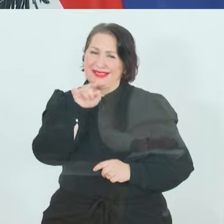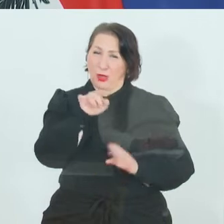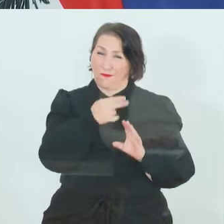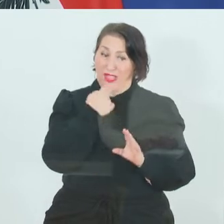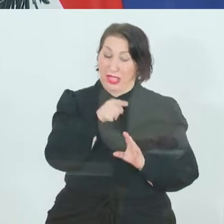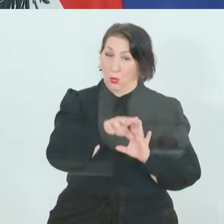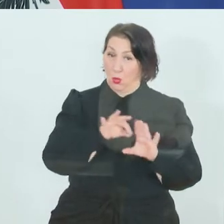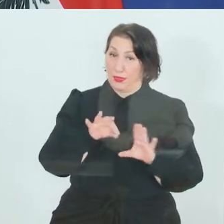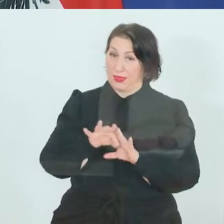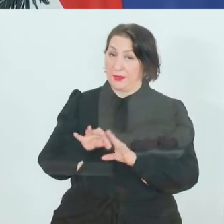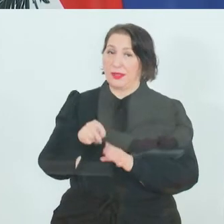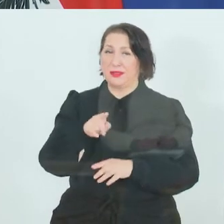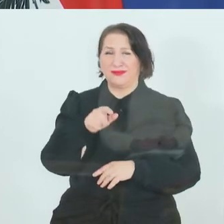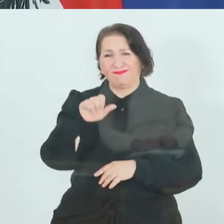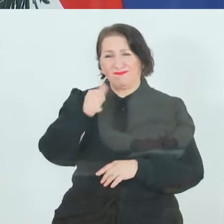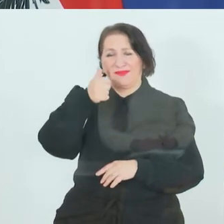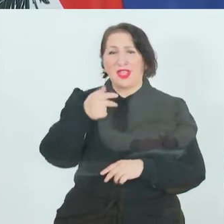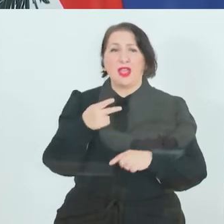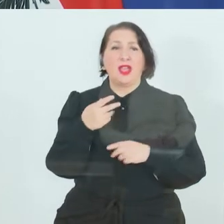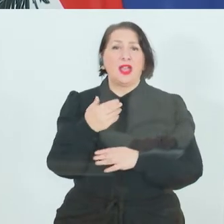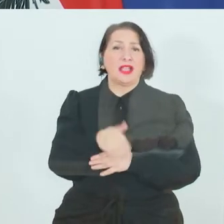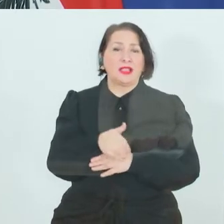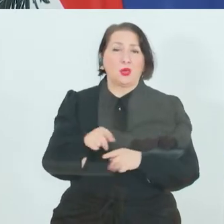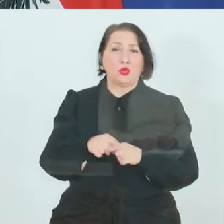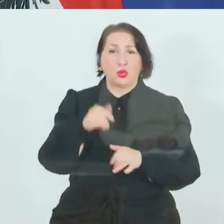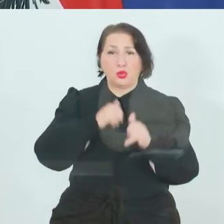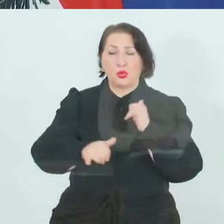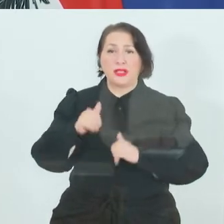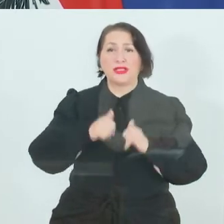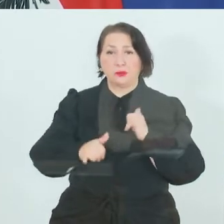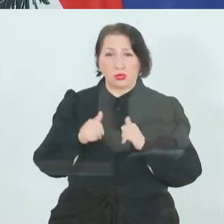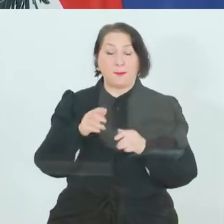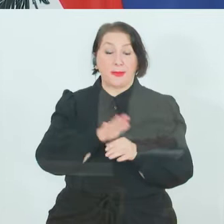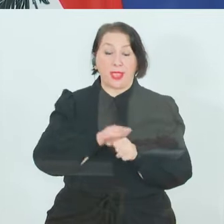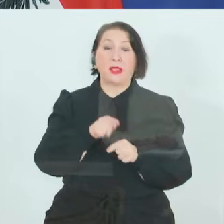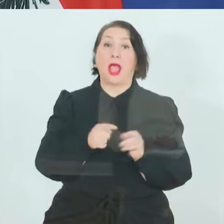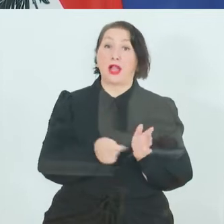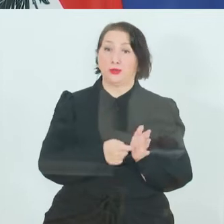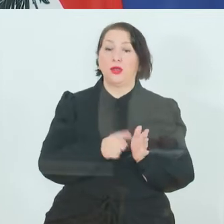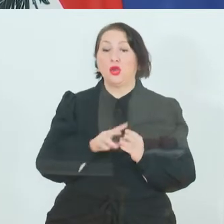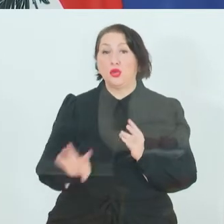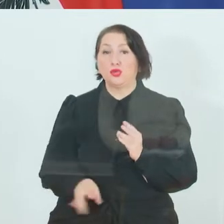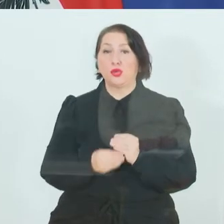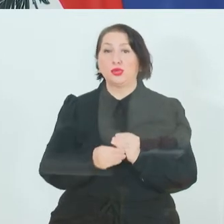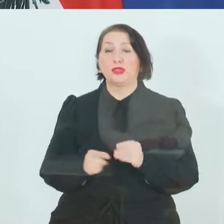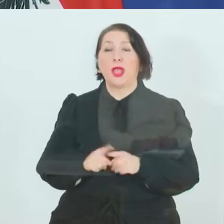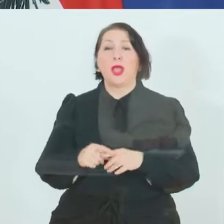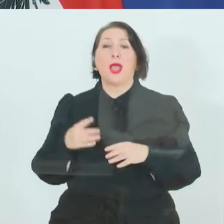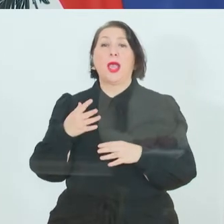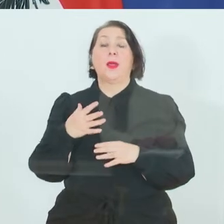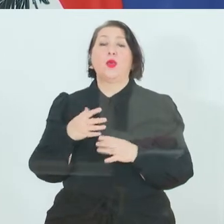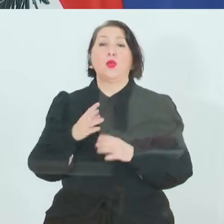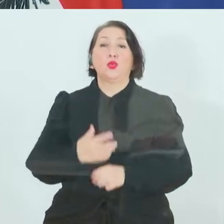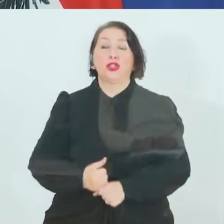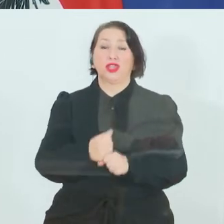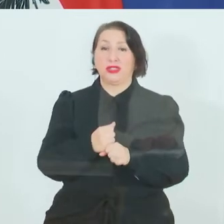vorwiegend im Gastro- und Tourismusbereich die Kurzarbeit in Anspruch nehmen. Mit den zusätzlichen Unterstützungsmaßnahmen wie den